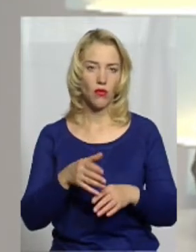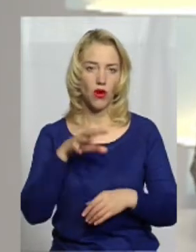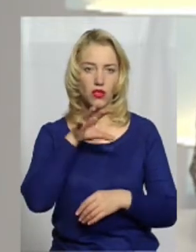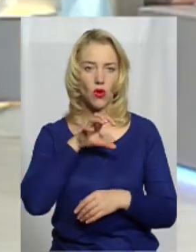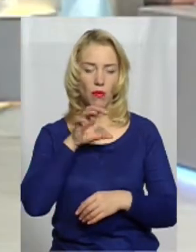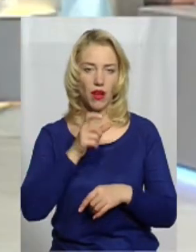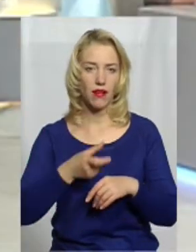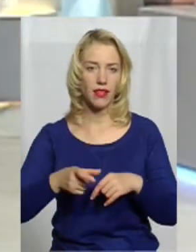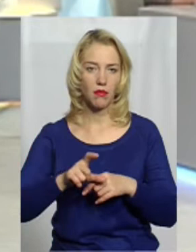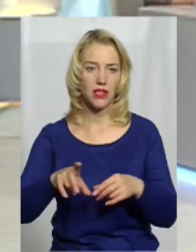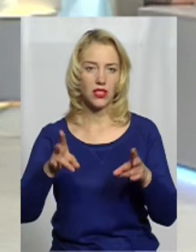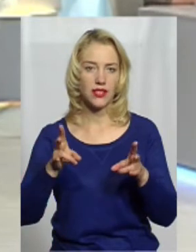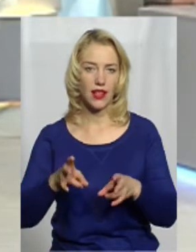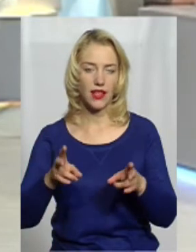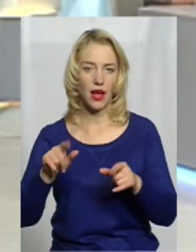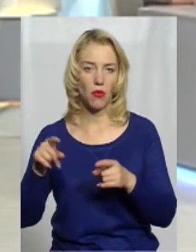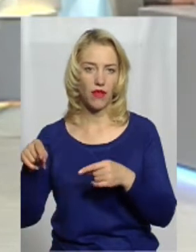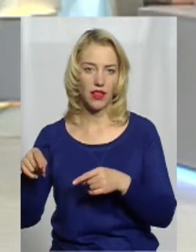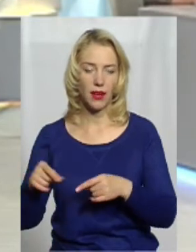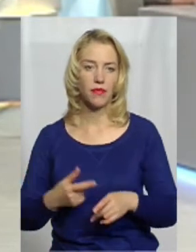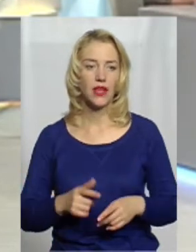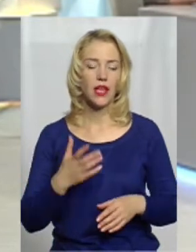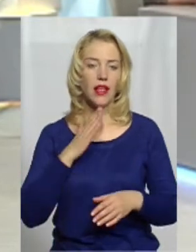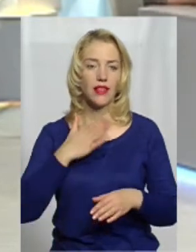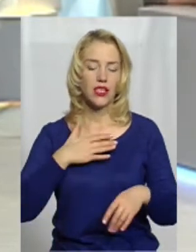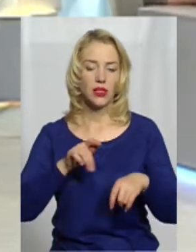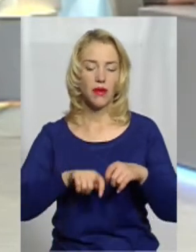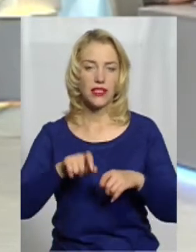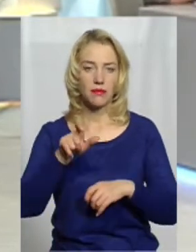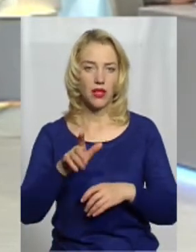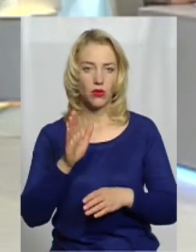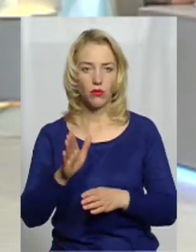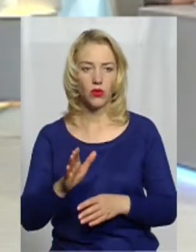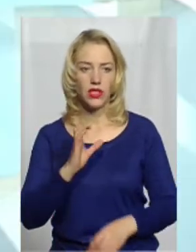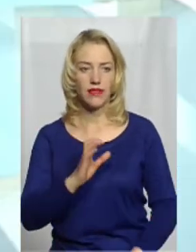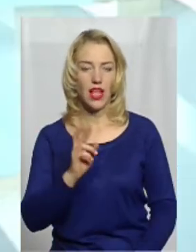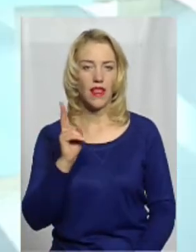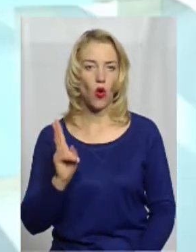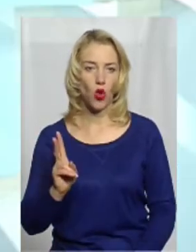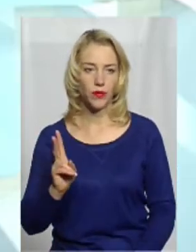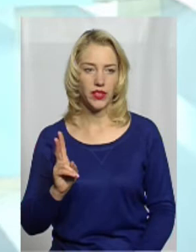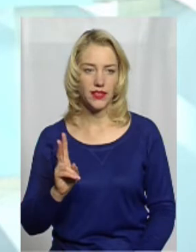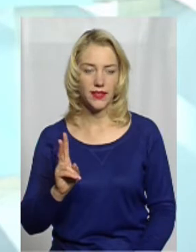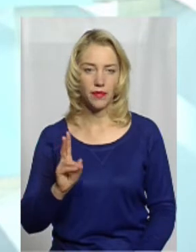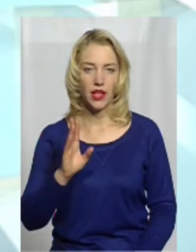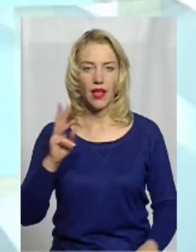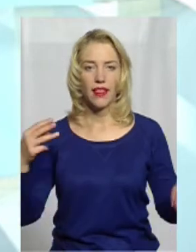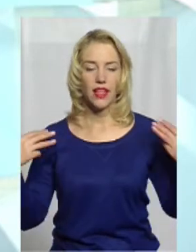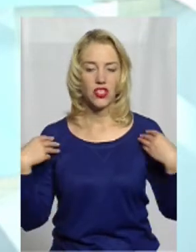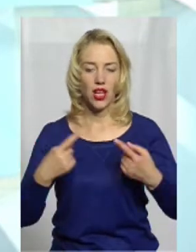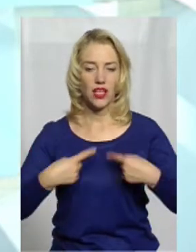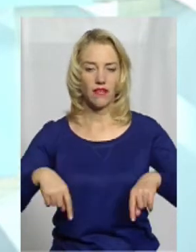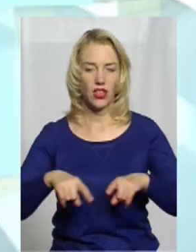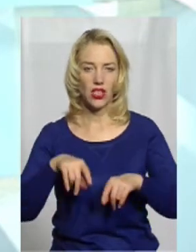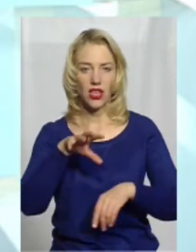найбільш затребована. Нашим експертом сьогодні буде Світлана Коломієць, начальниця відділу